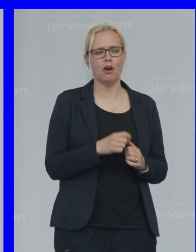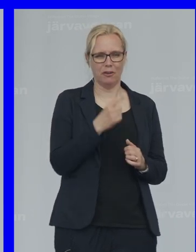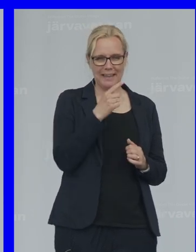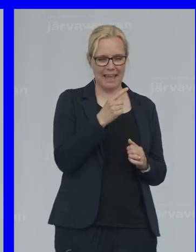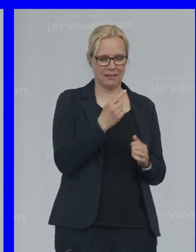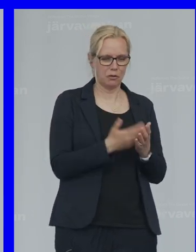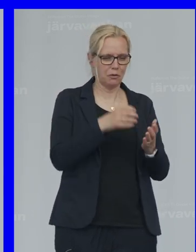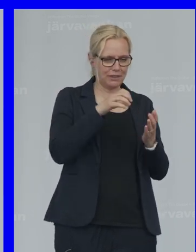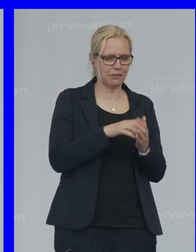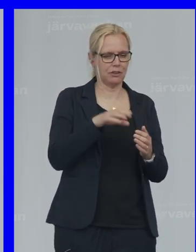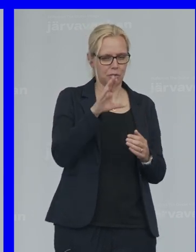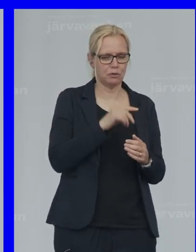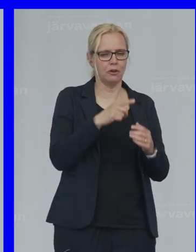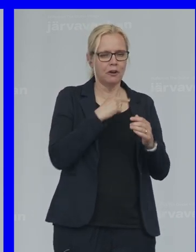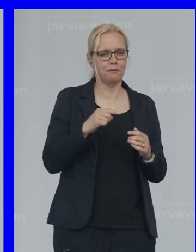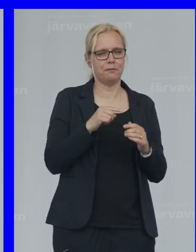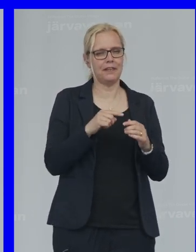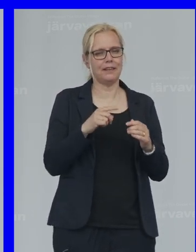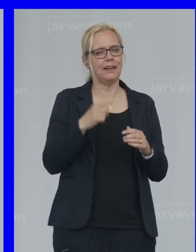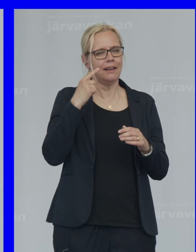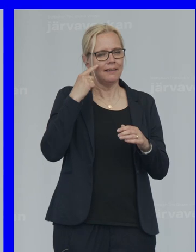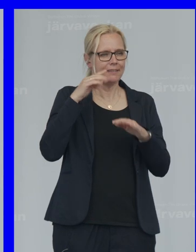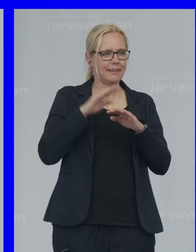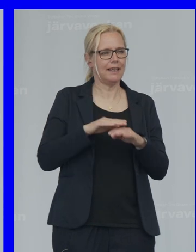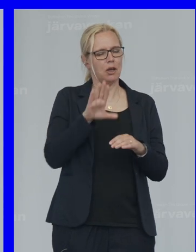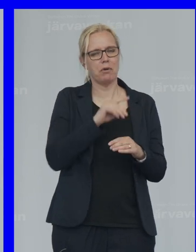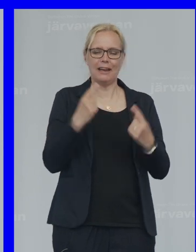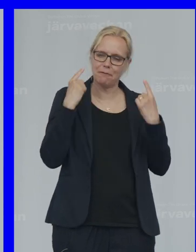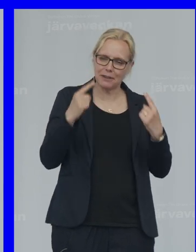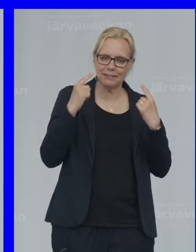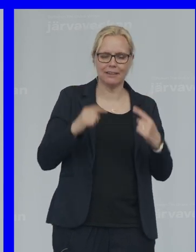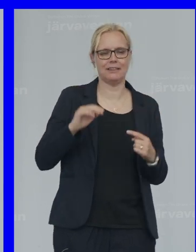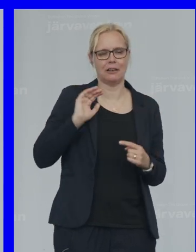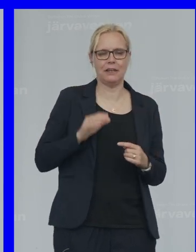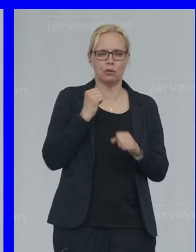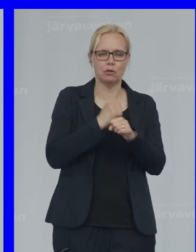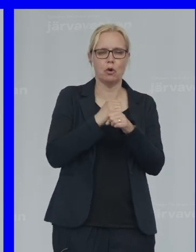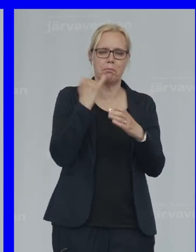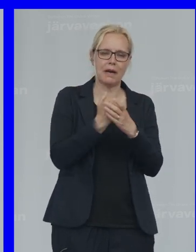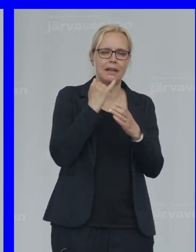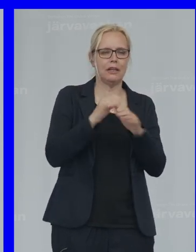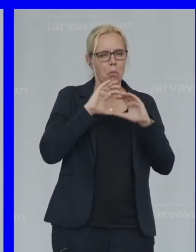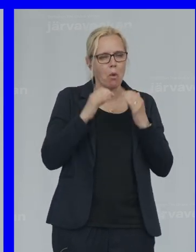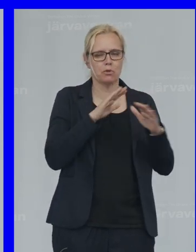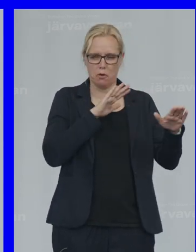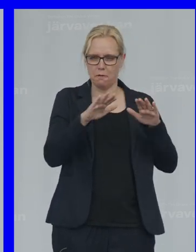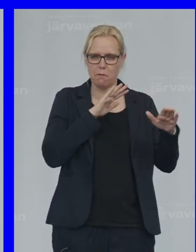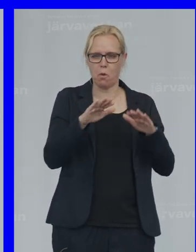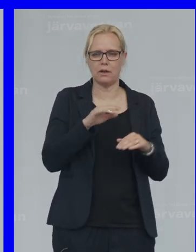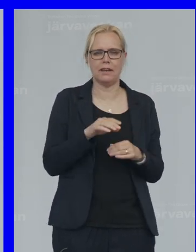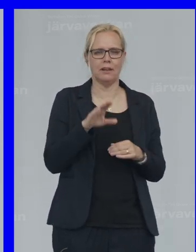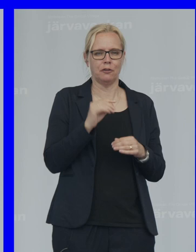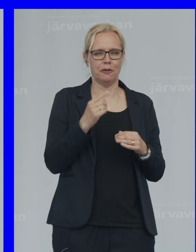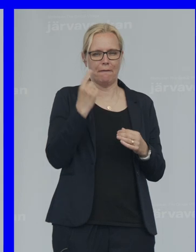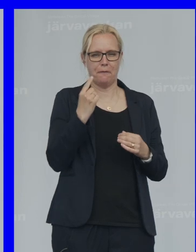situationer Där vi lutar oss Mot alla dessa fantastiska kvinnor I vård och omsorg När ännu en verk